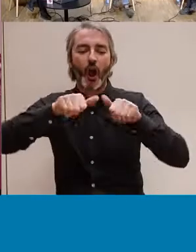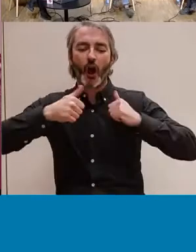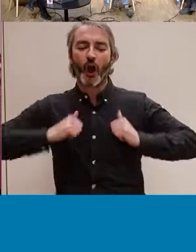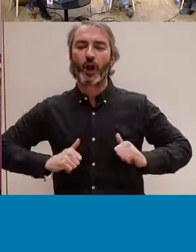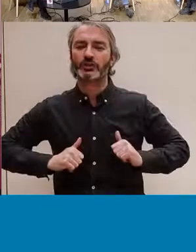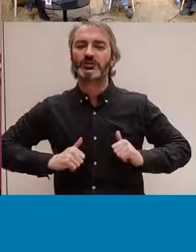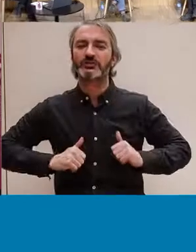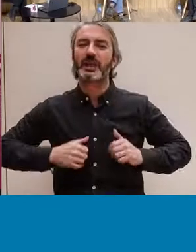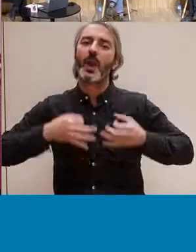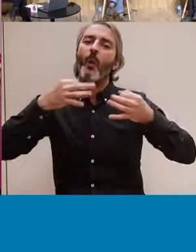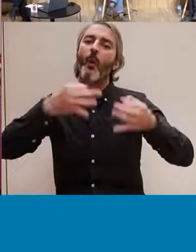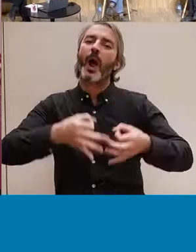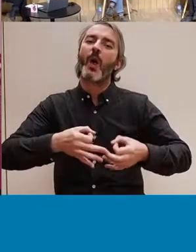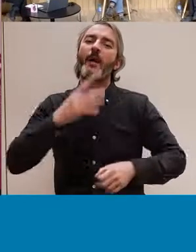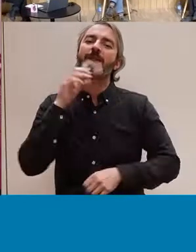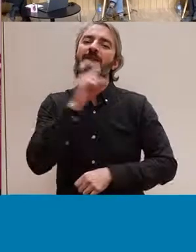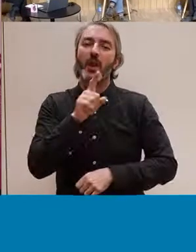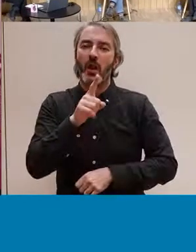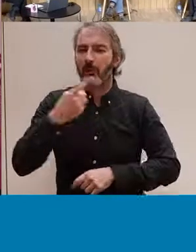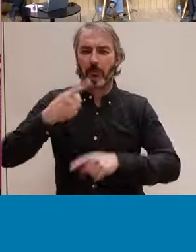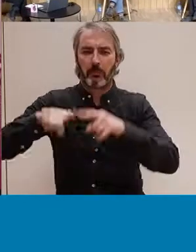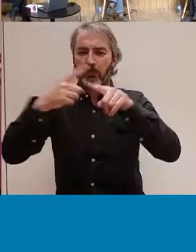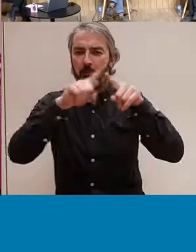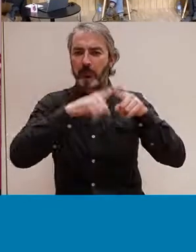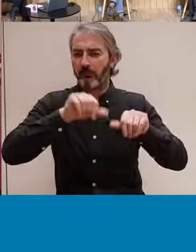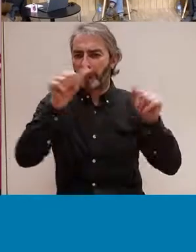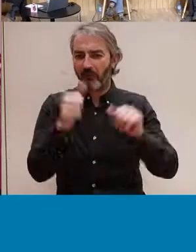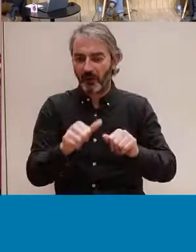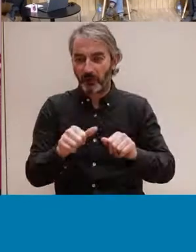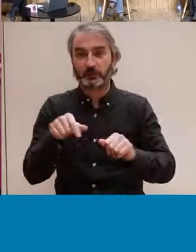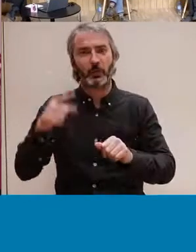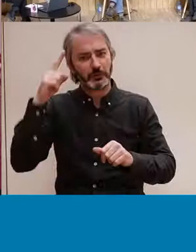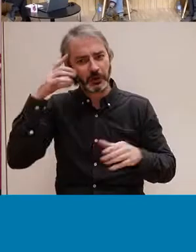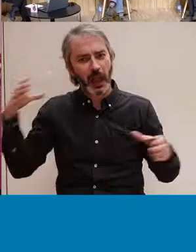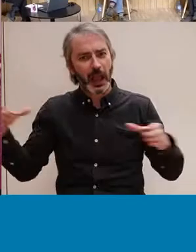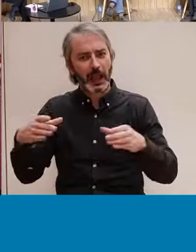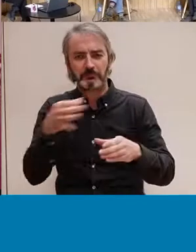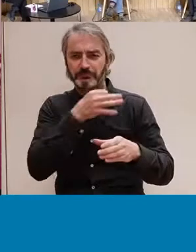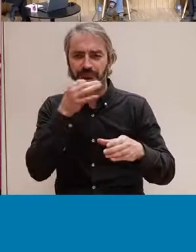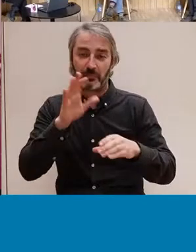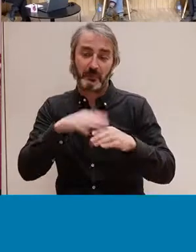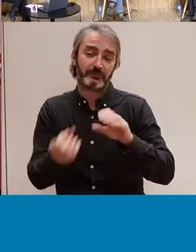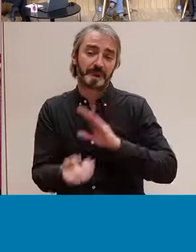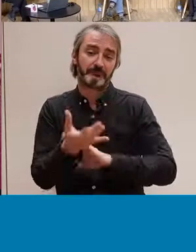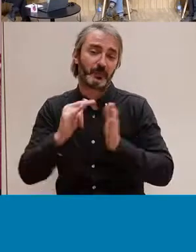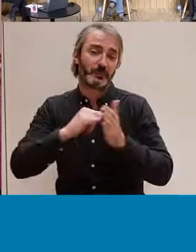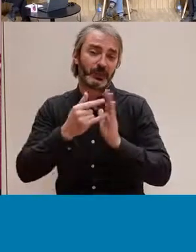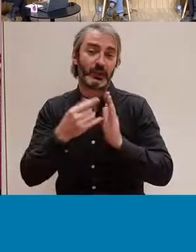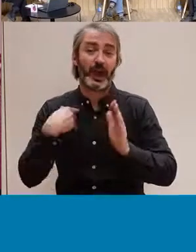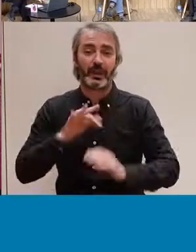un equip preciós per poder crear el projecte. Dono pas a la Laura.